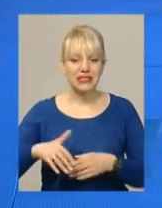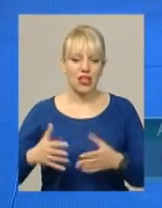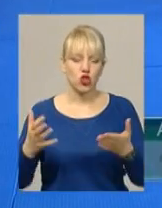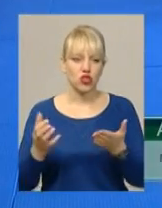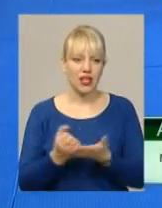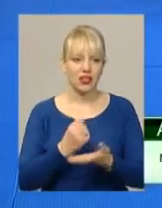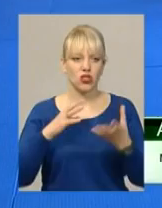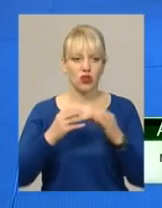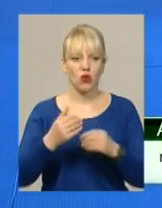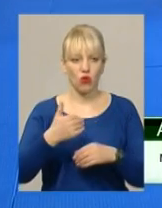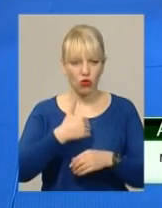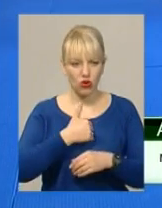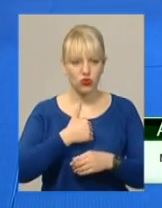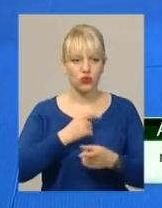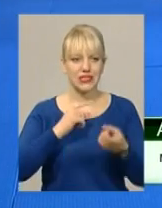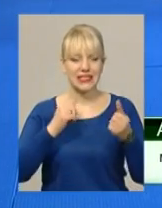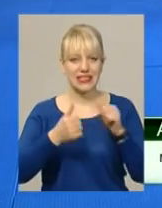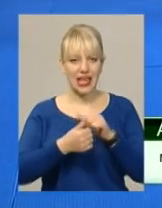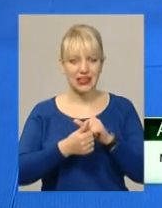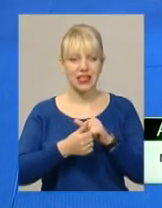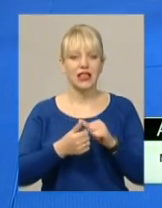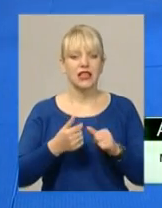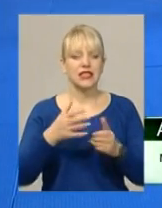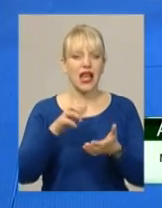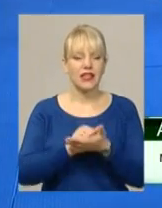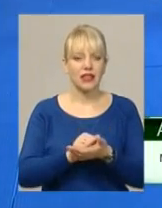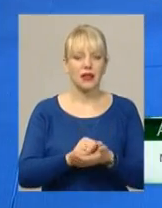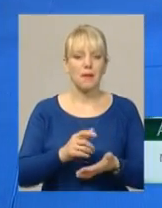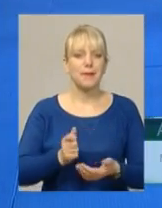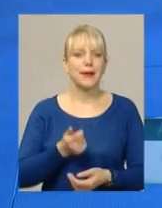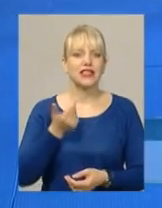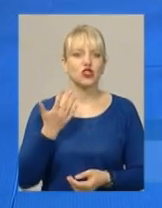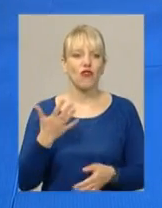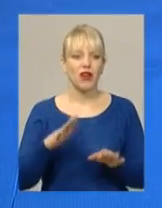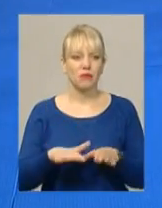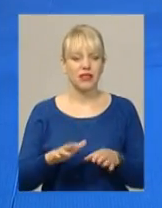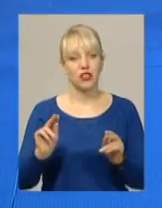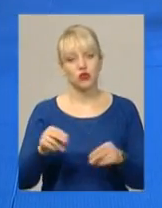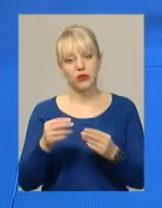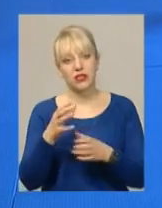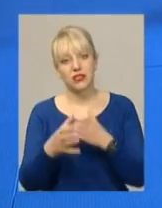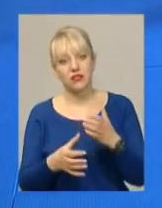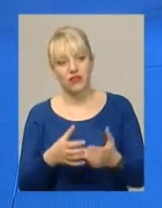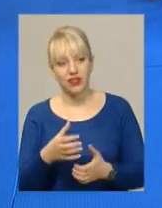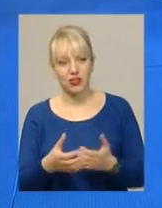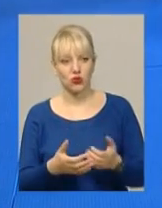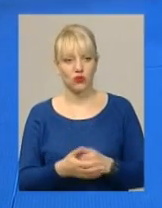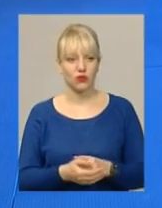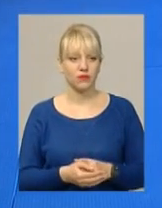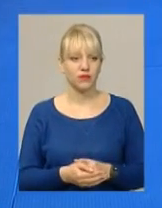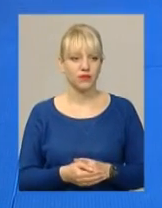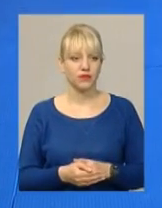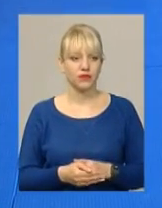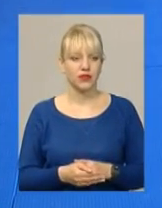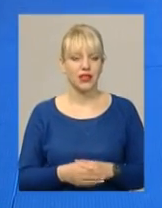хочеться зайняти якесь призове місце на чемпінаті світу, на